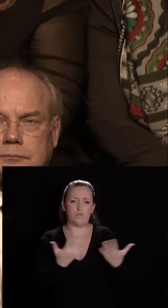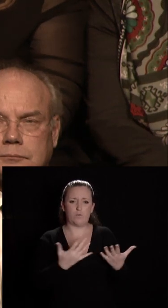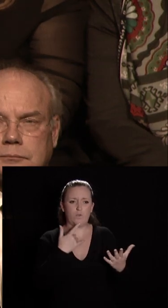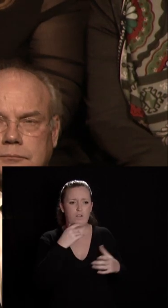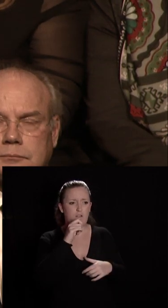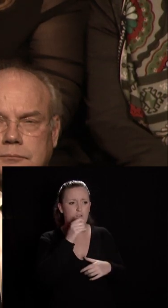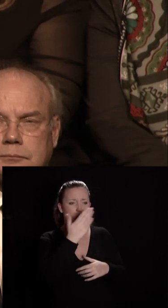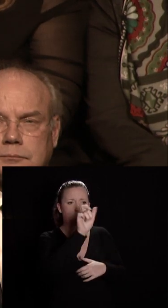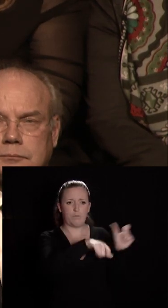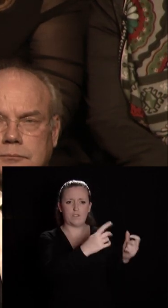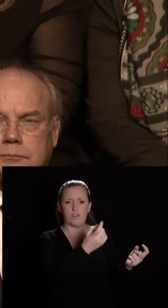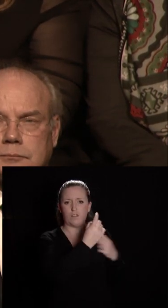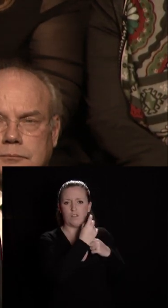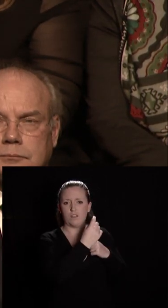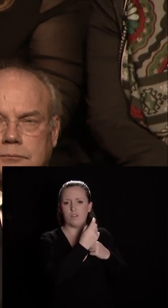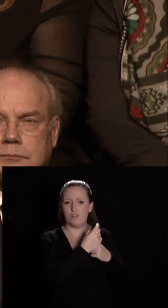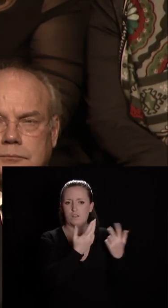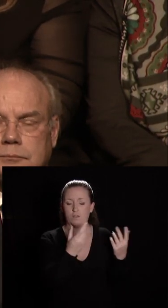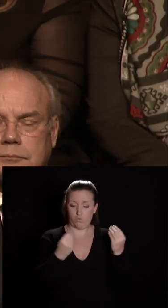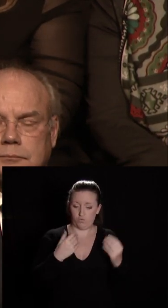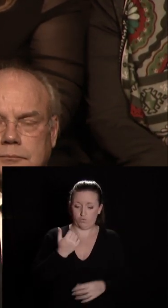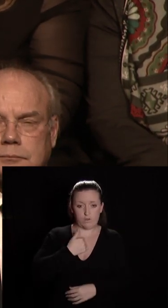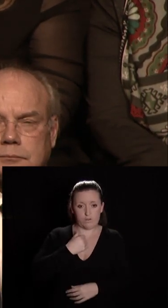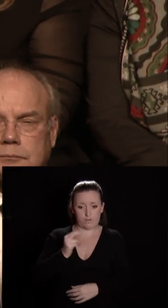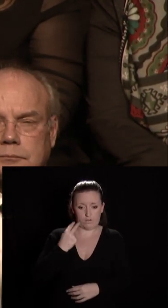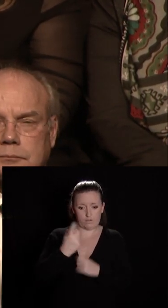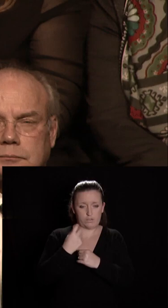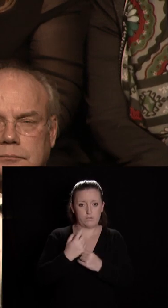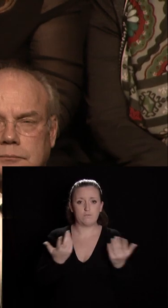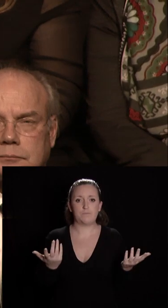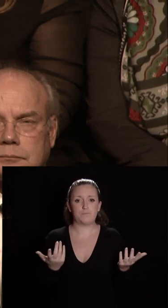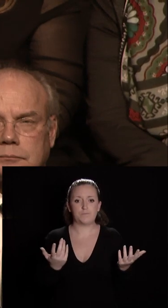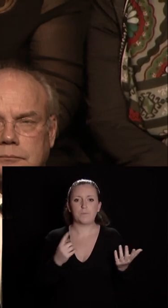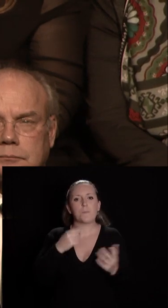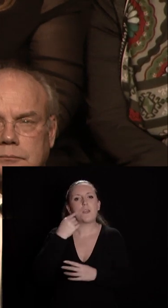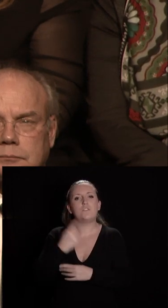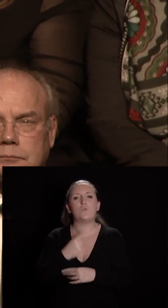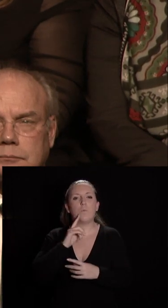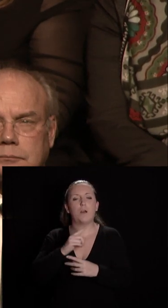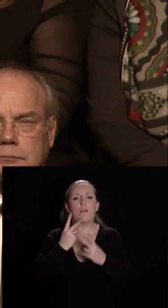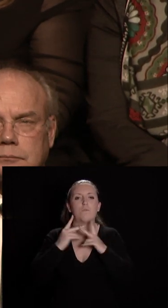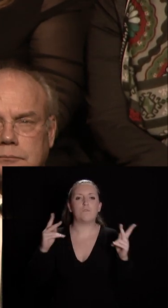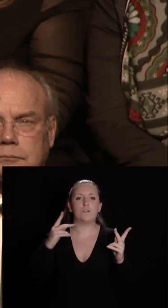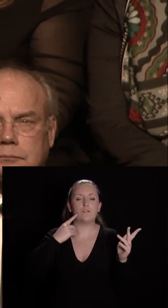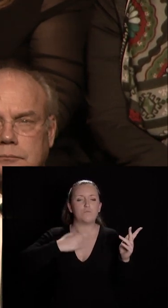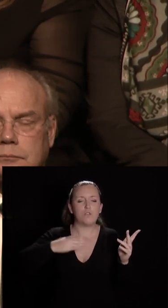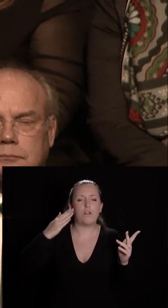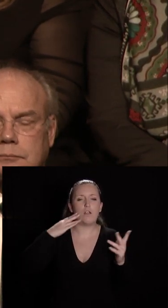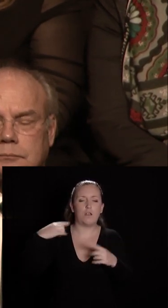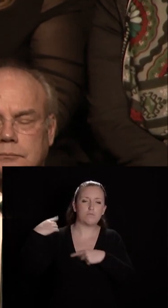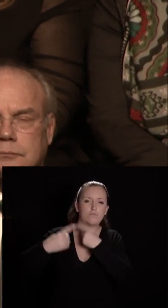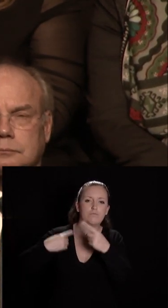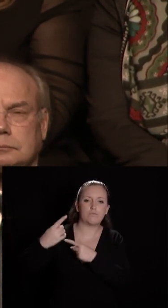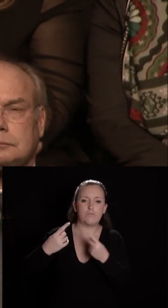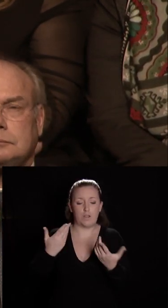et surtout de soi Dijon ce n'est pas seulement une ville au passé prestigieux et où le présent est